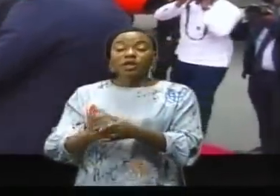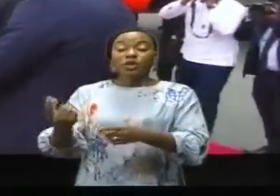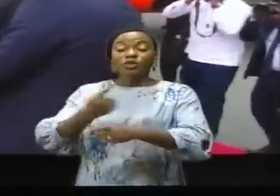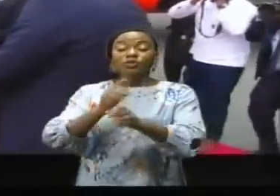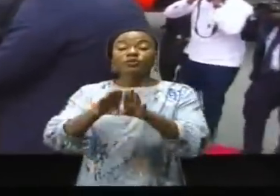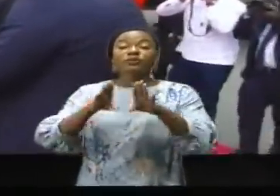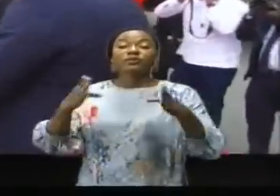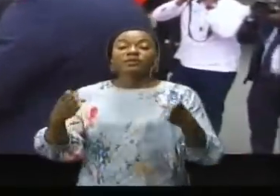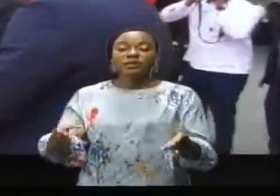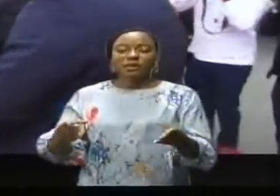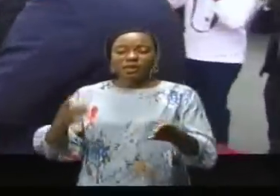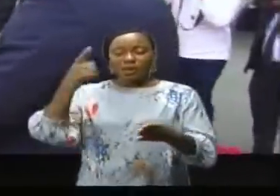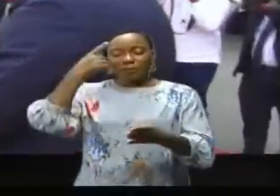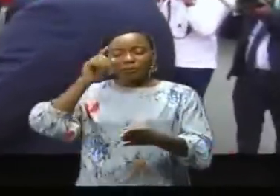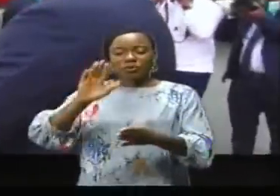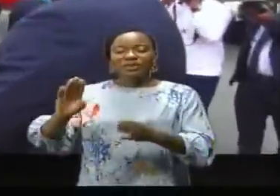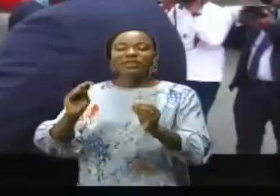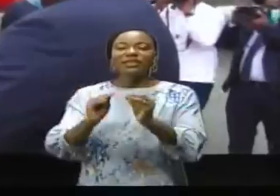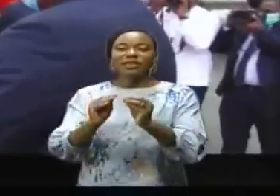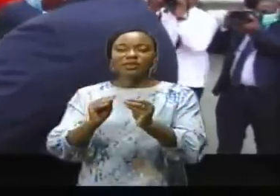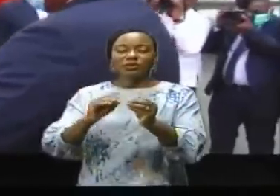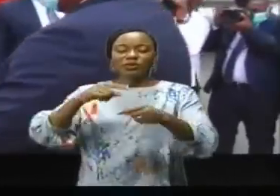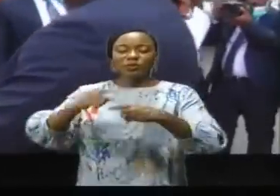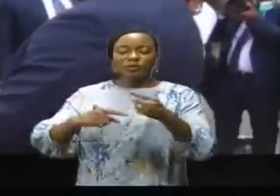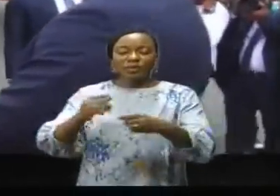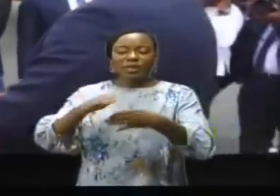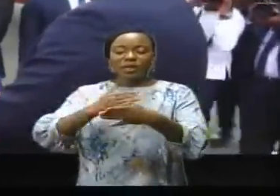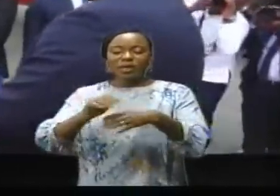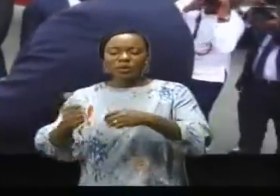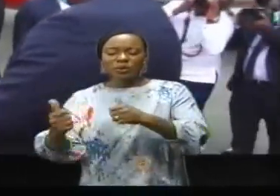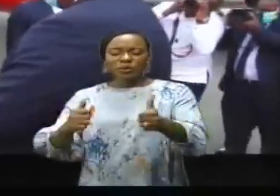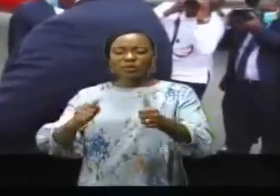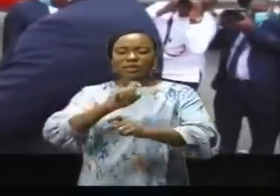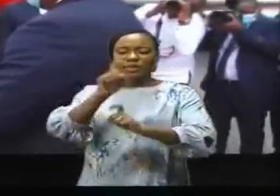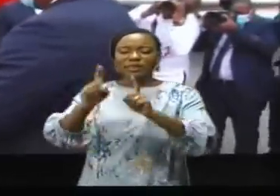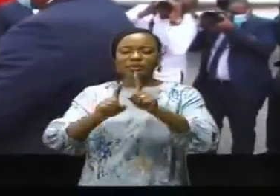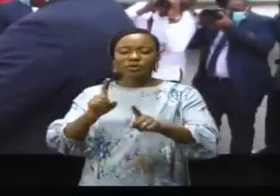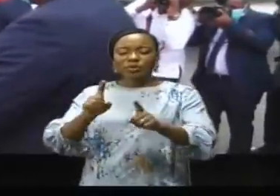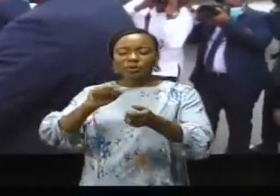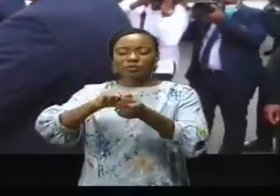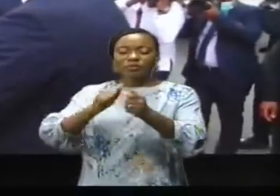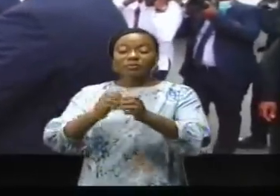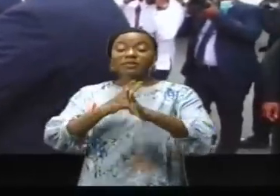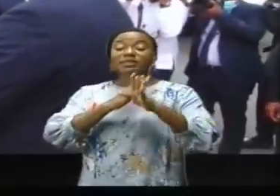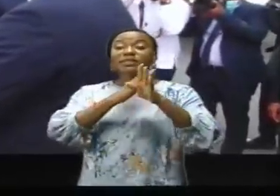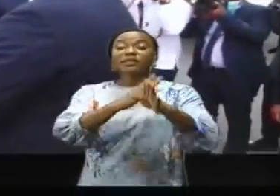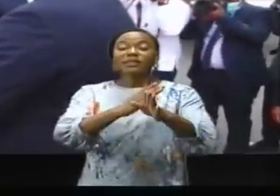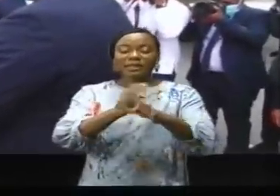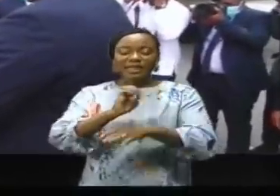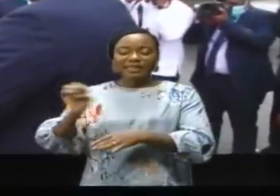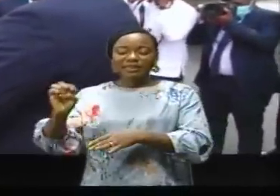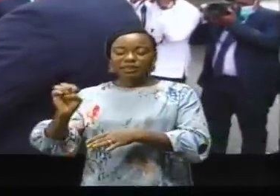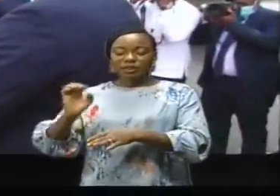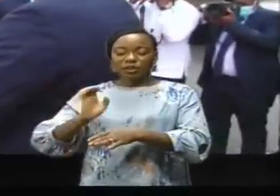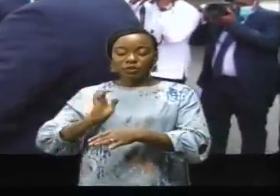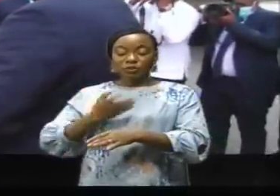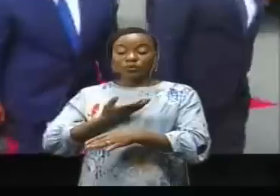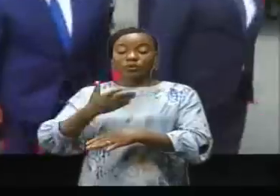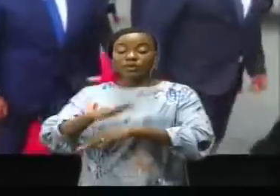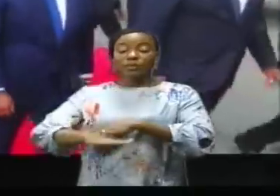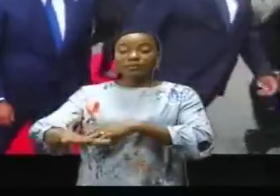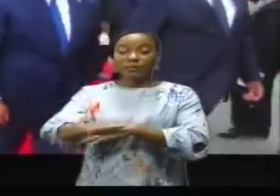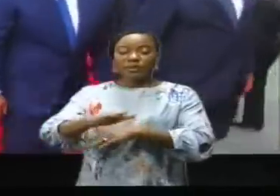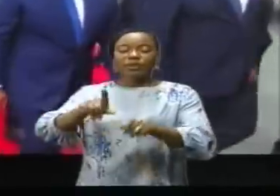'ouverture de ces assises, qui vont aborder entre autres la question de la situation sécuritaire dans l'Est de la République démocratique du Congo.